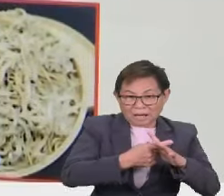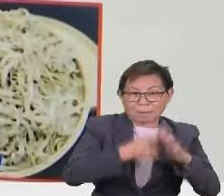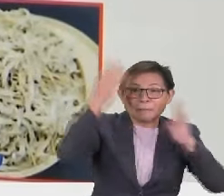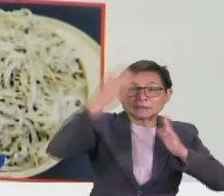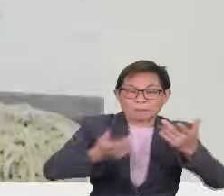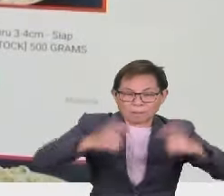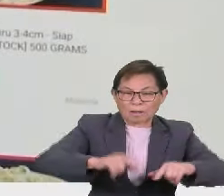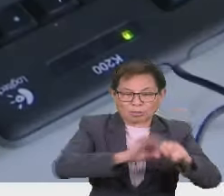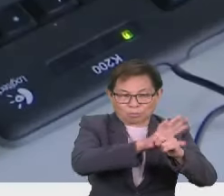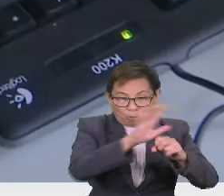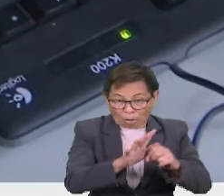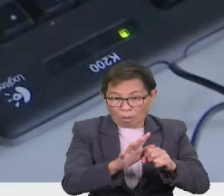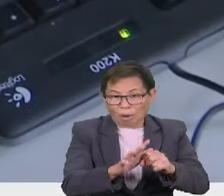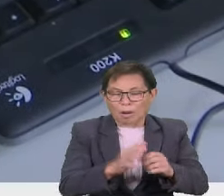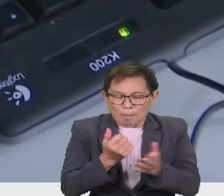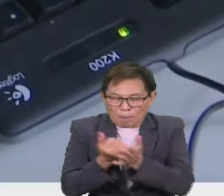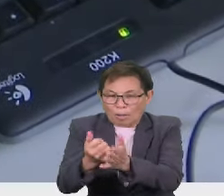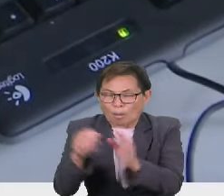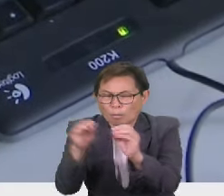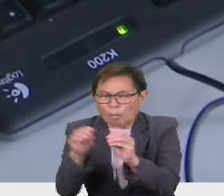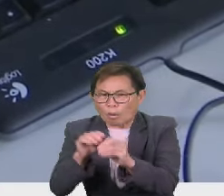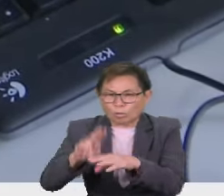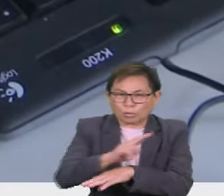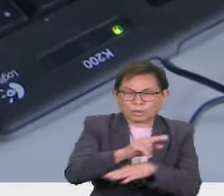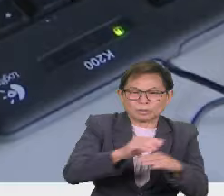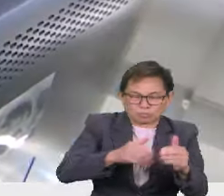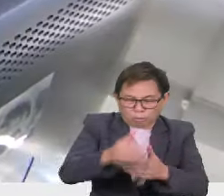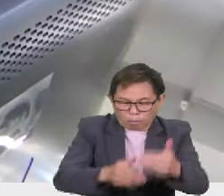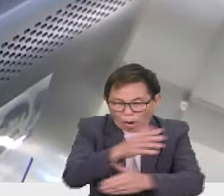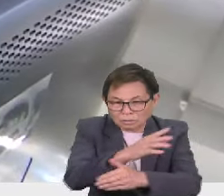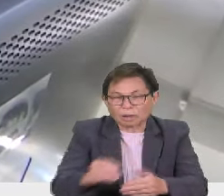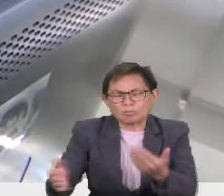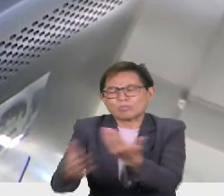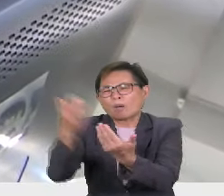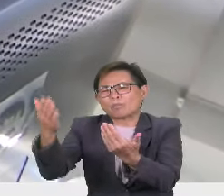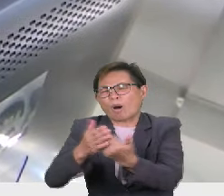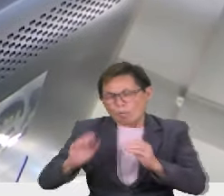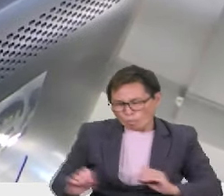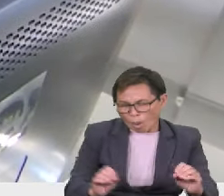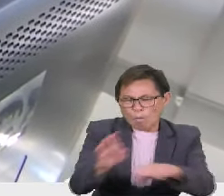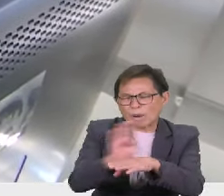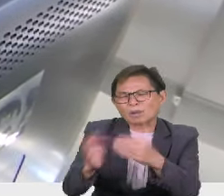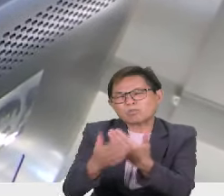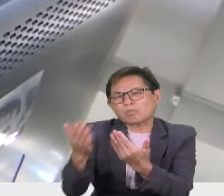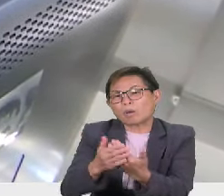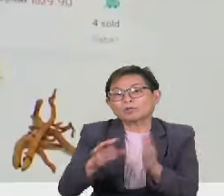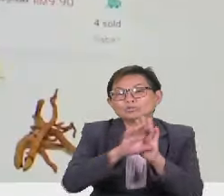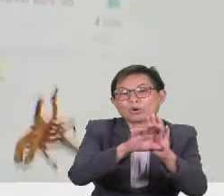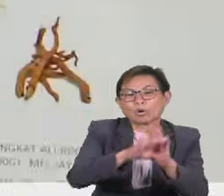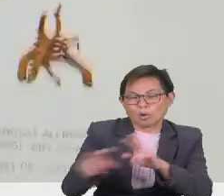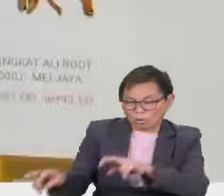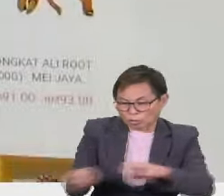pandemik COVID-19 yang membantu meningkatkan produktiviti serta memudahkan operasi perniagaan seperti